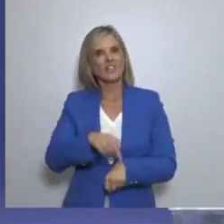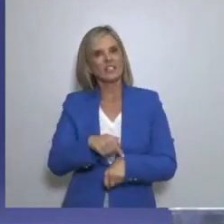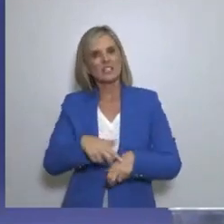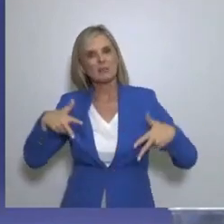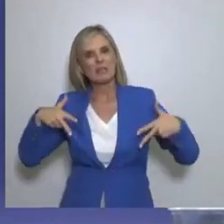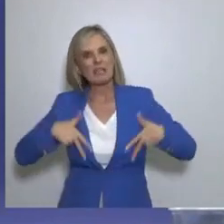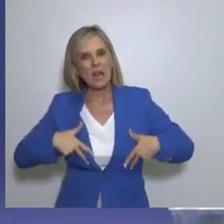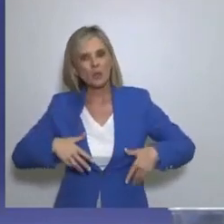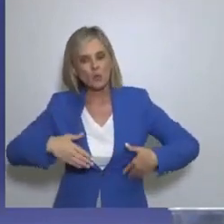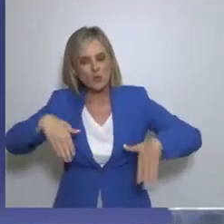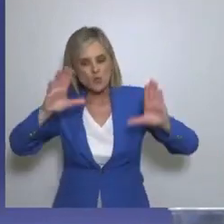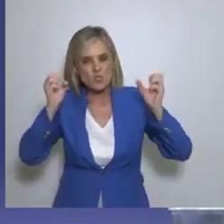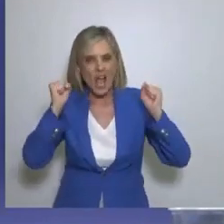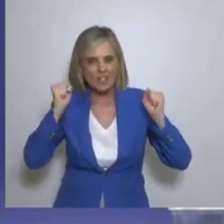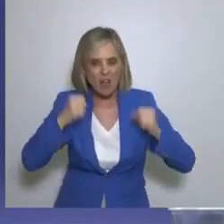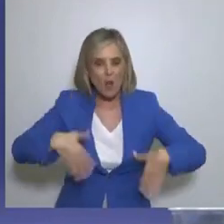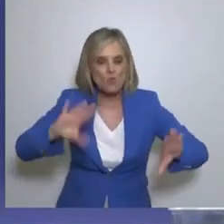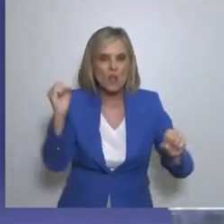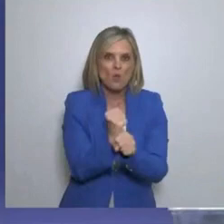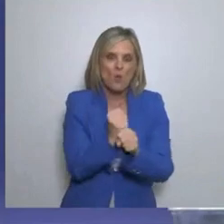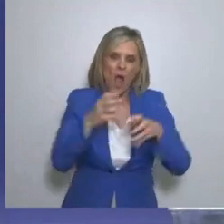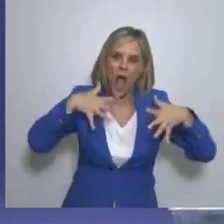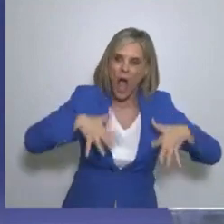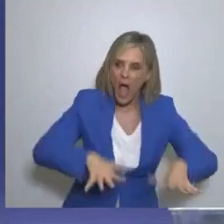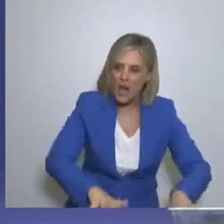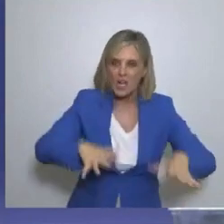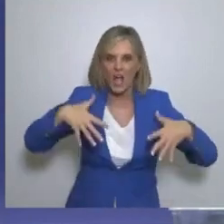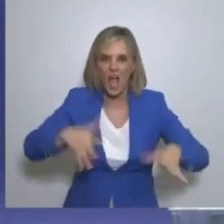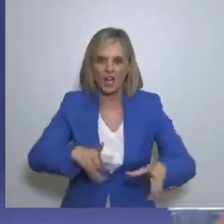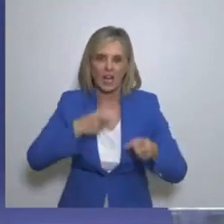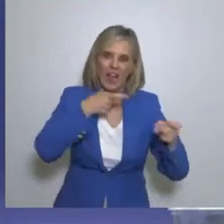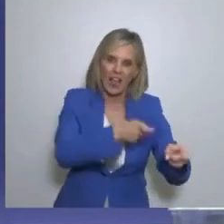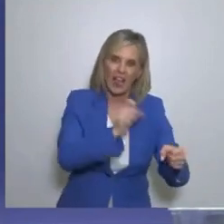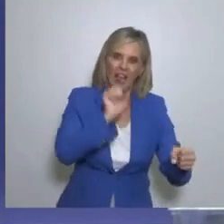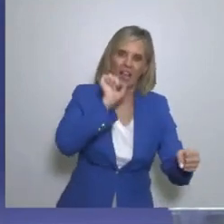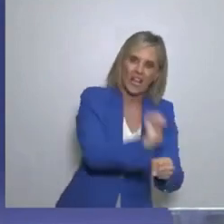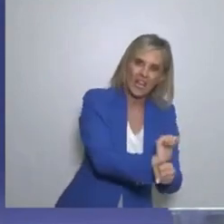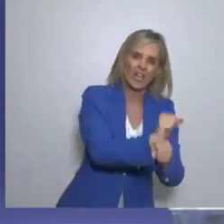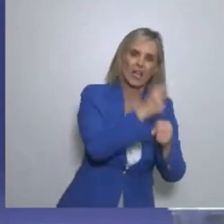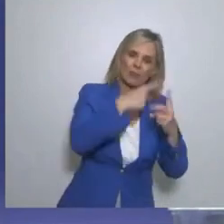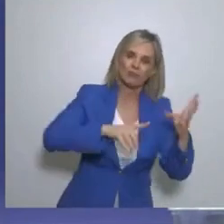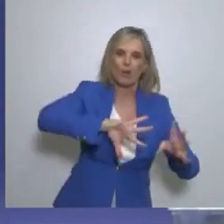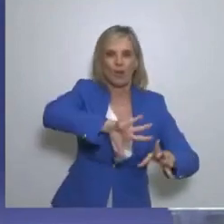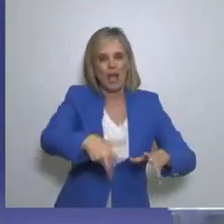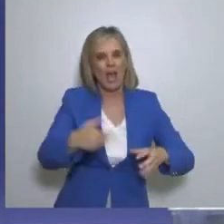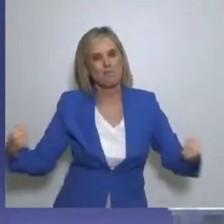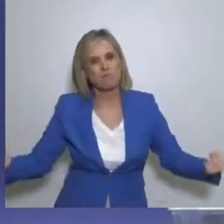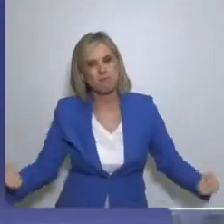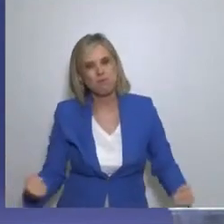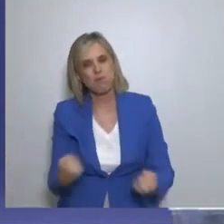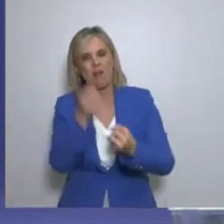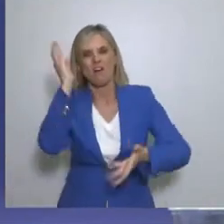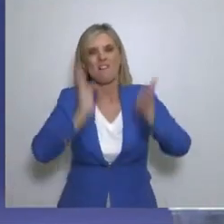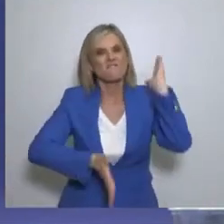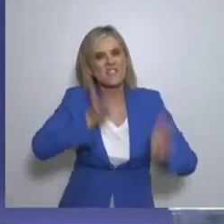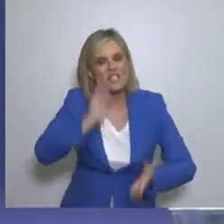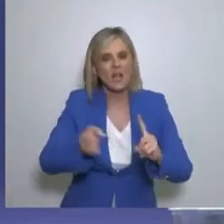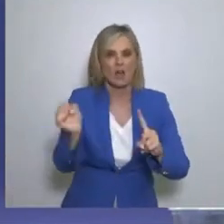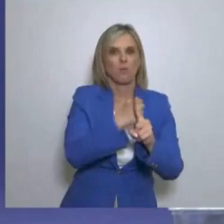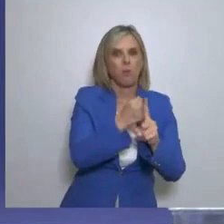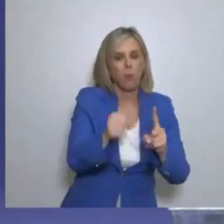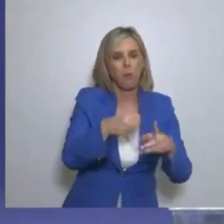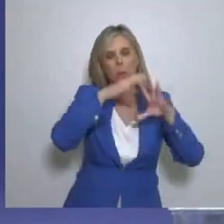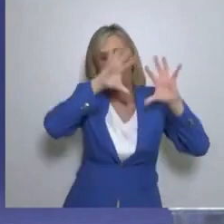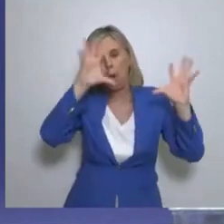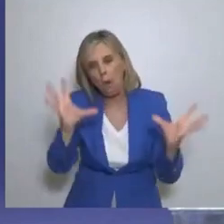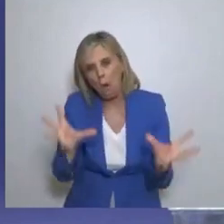Δεν παρέχει ούτε ασφάλεια ούτε εργασία Παρέχει άλλα πράγματα Μάλλον δεν παρέχει κάτι για τον πολίτη Αλλά βάσει του πολίτη και με τον πλούτο